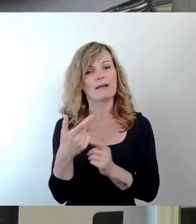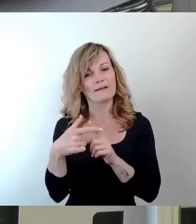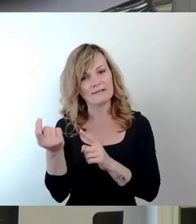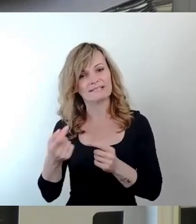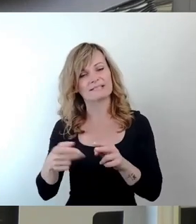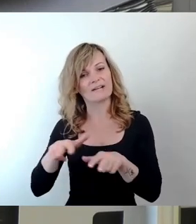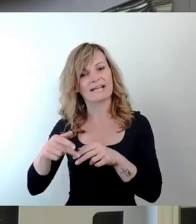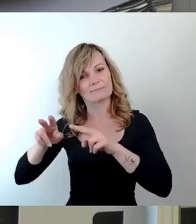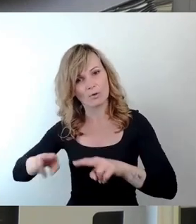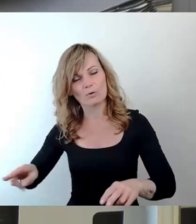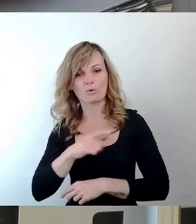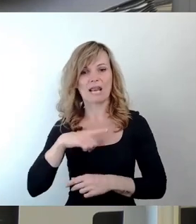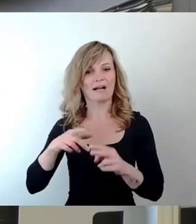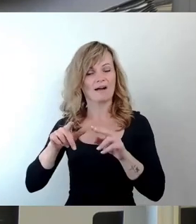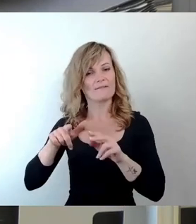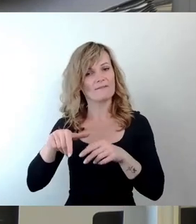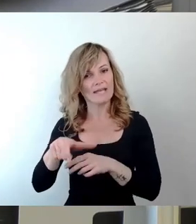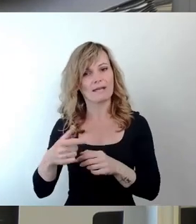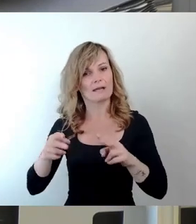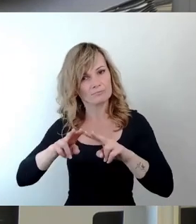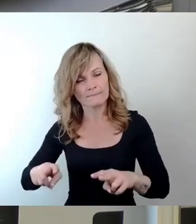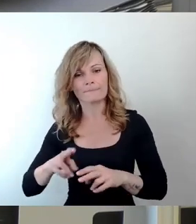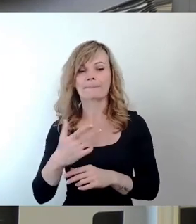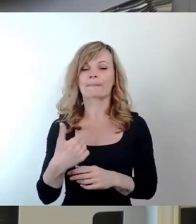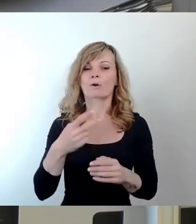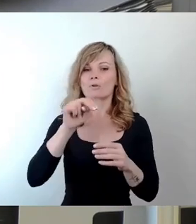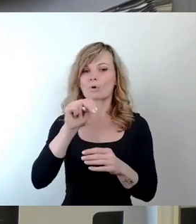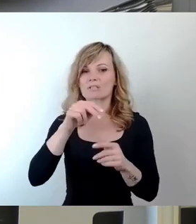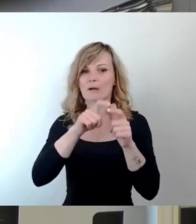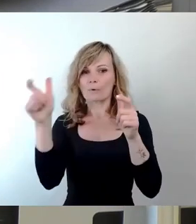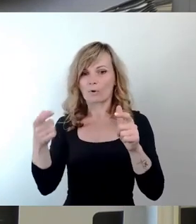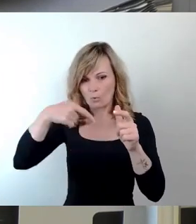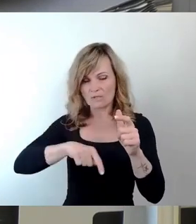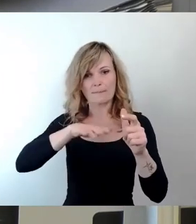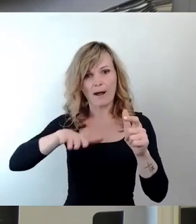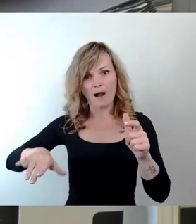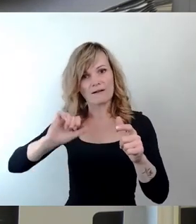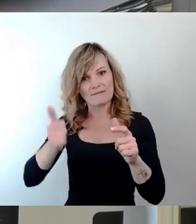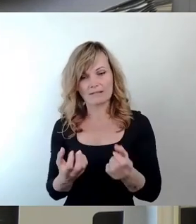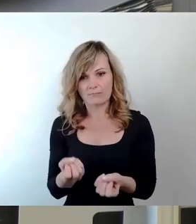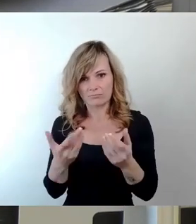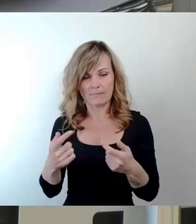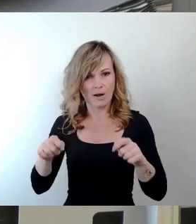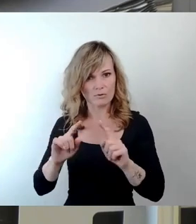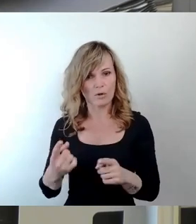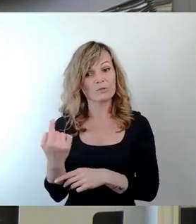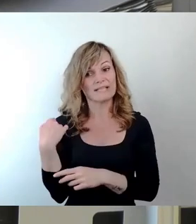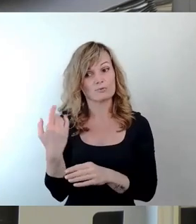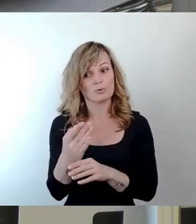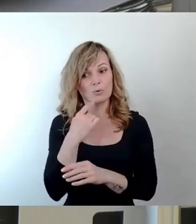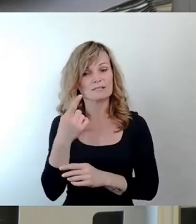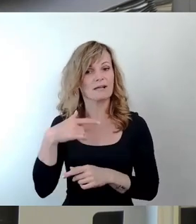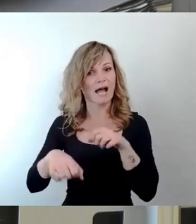Wiederherstellung der Parkflächen unter Donnersner Brücke und, wir haben es heute schon gehört, Radverkehrskonzept der Landeshauptstadt Dresden.